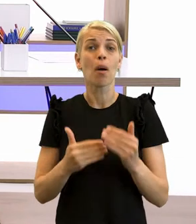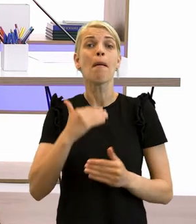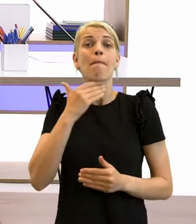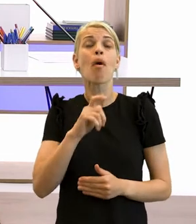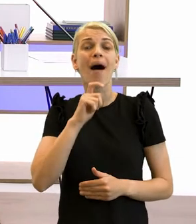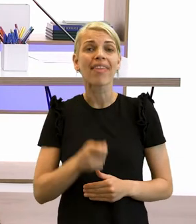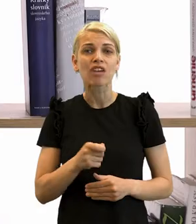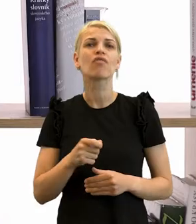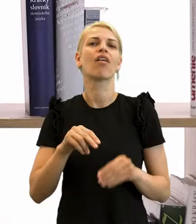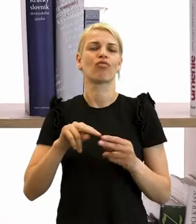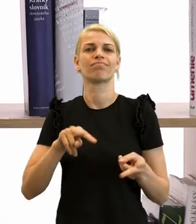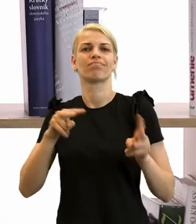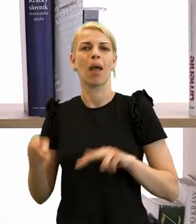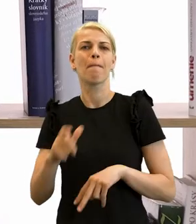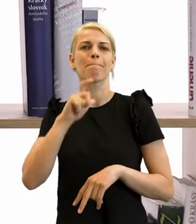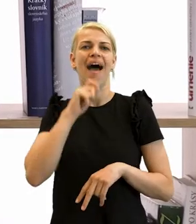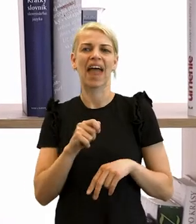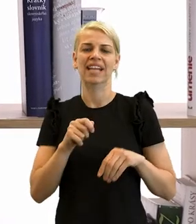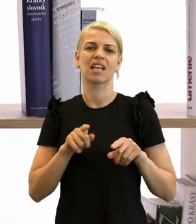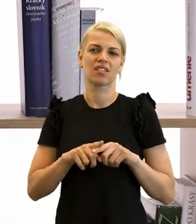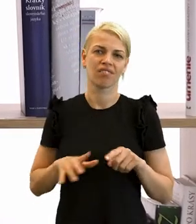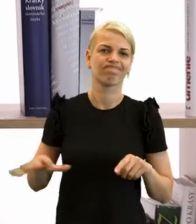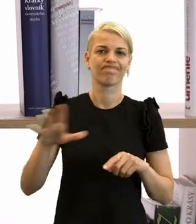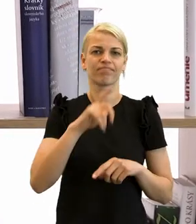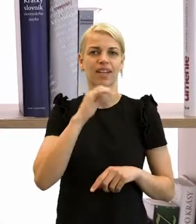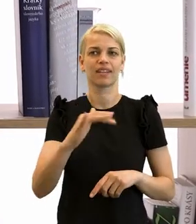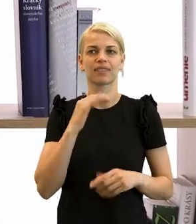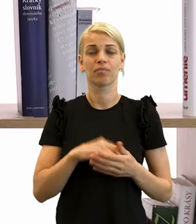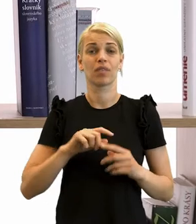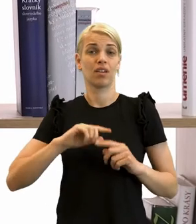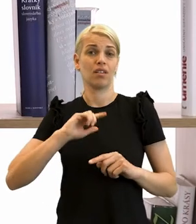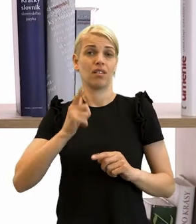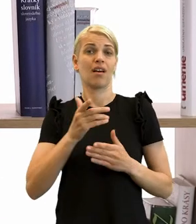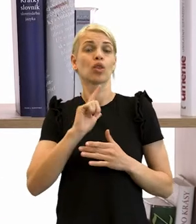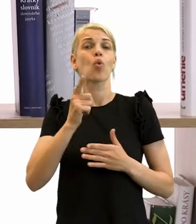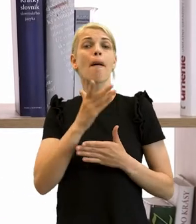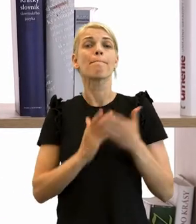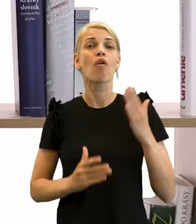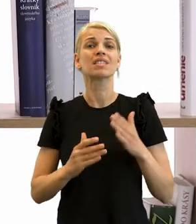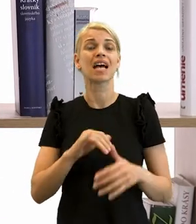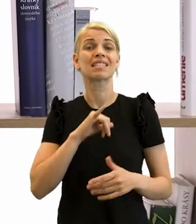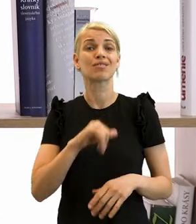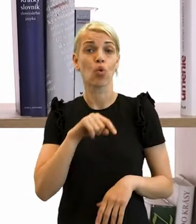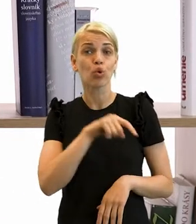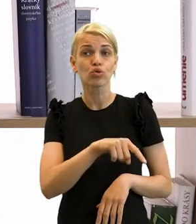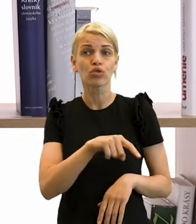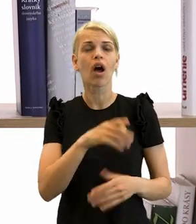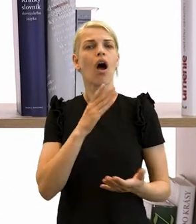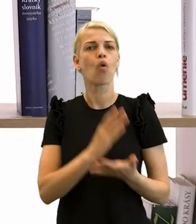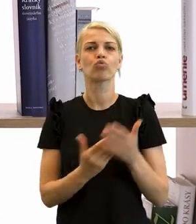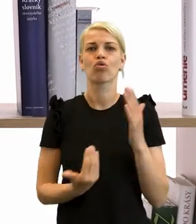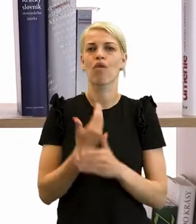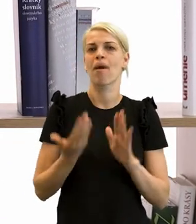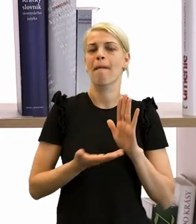maďarizácia. V druhej polovici 19. storočia nastali pre takýto postup maďarizácie úplne nové